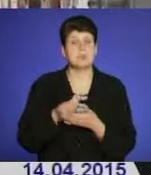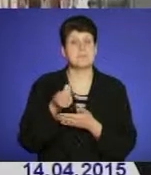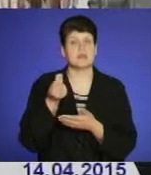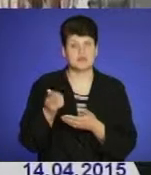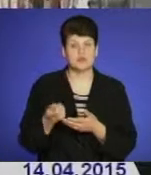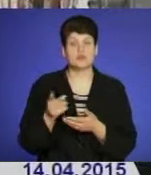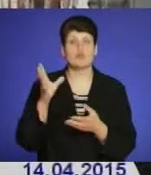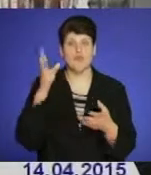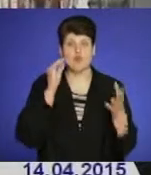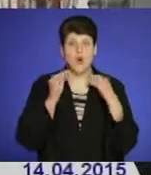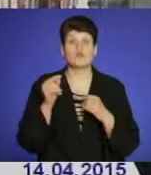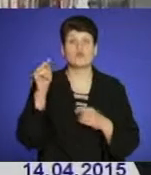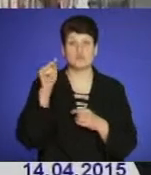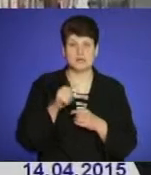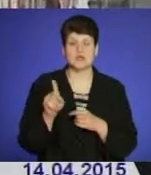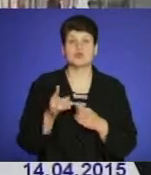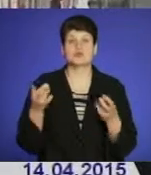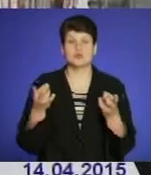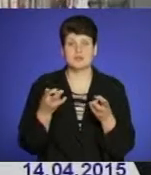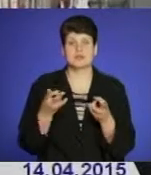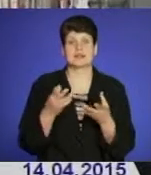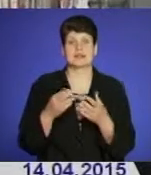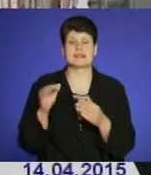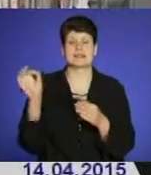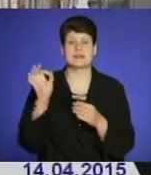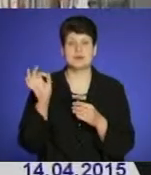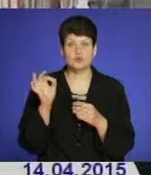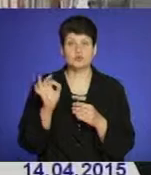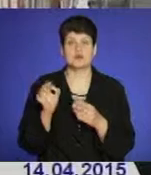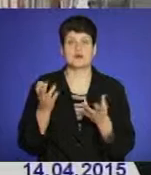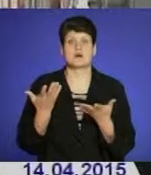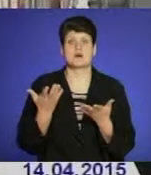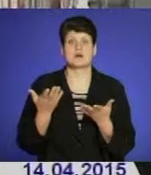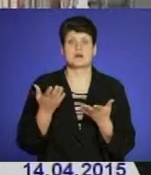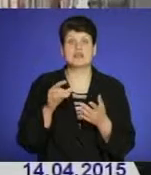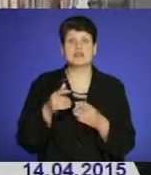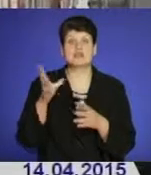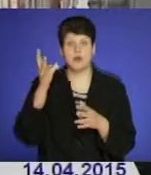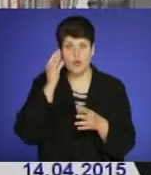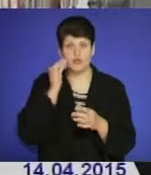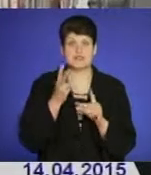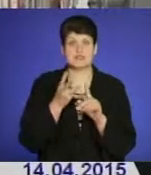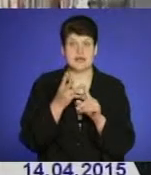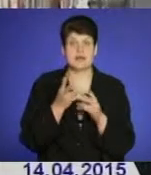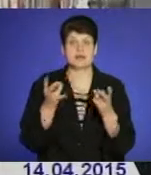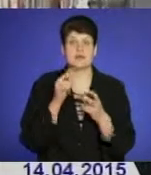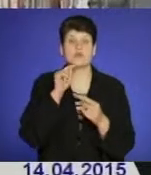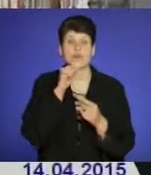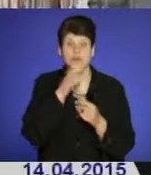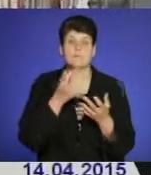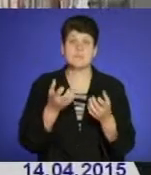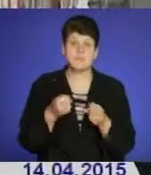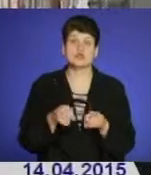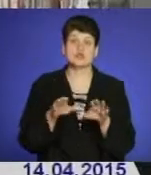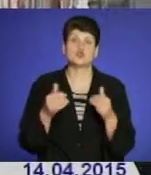І тому, враховуючи те, що є необхідна температура, яка більше 8 градусів, враховуючи звернення тернополян і враховуючи третє потреби в економії, проняту рішення